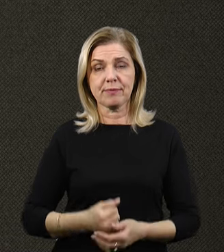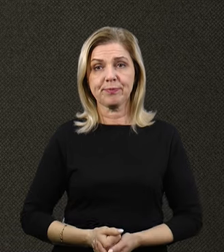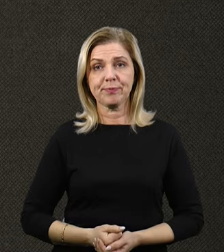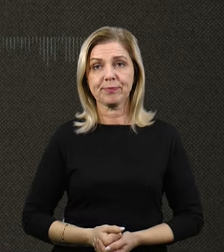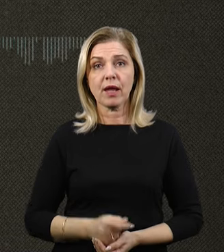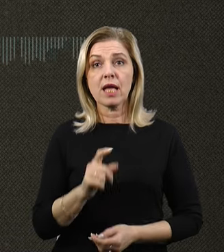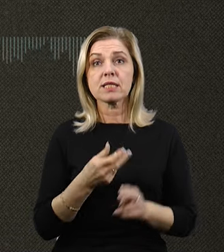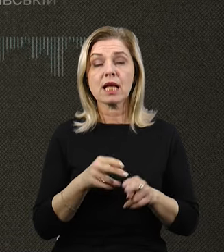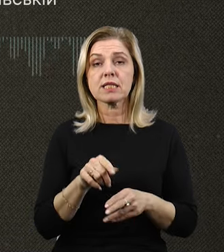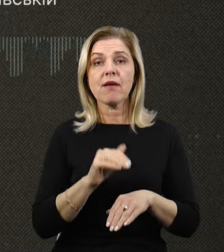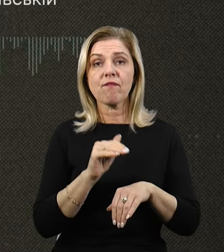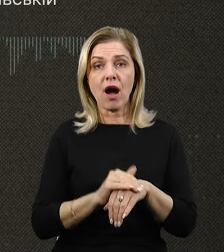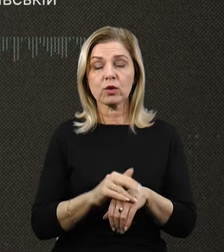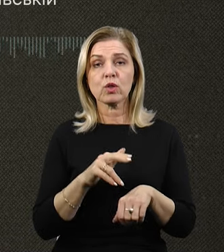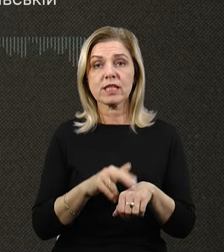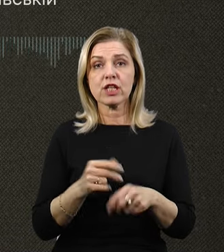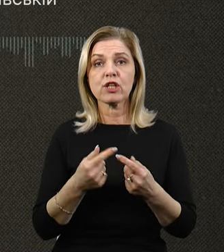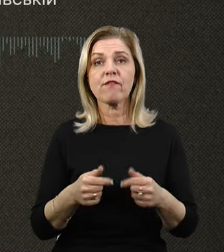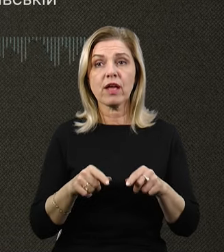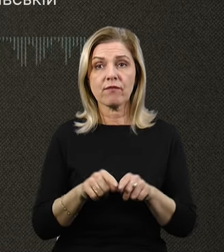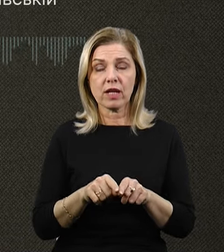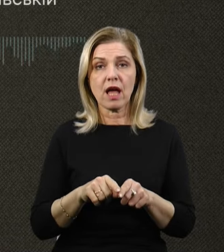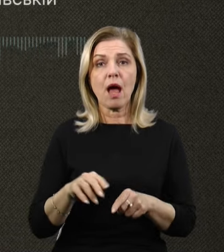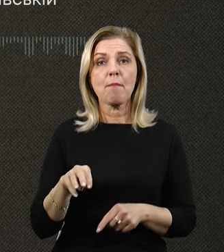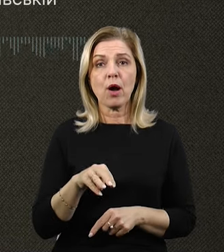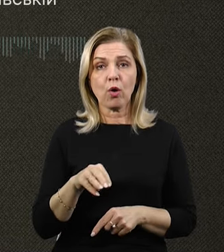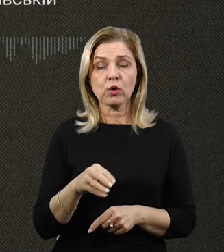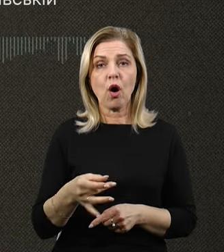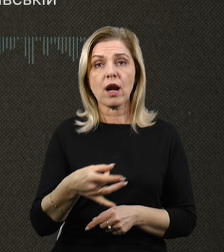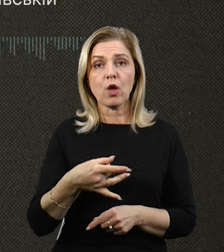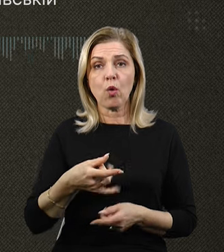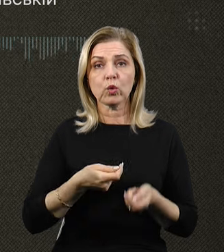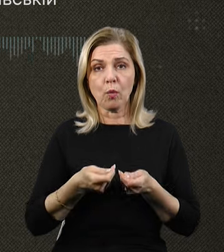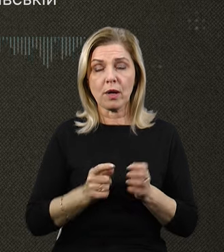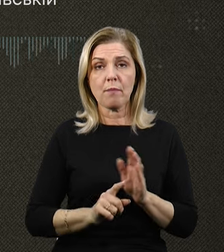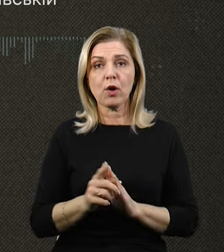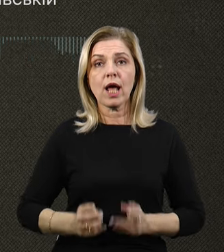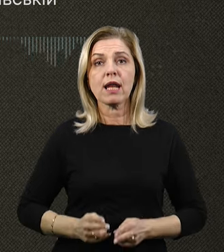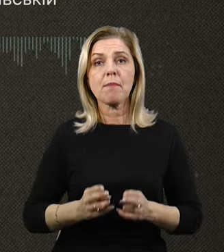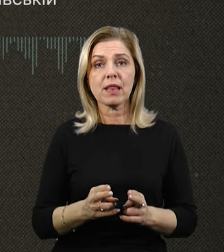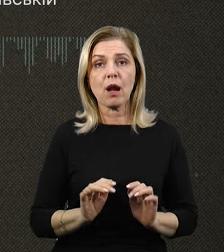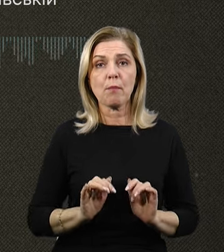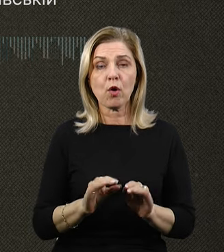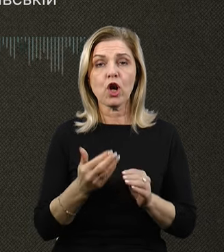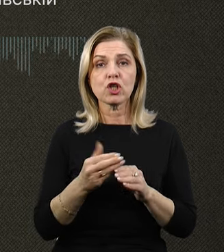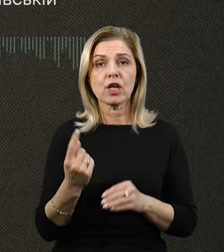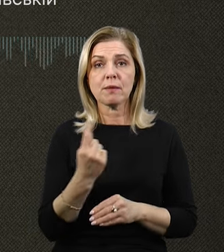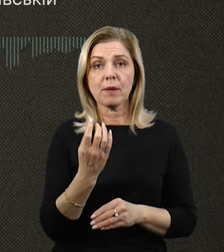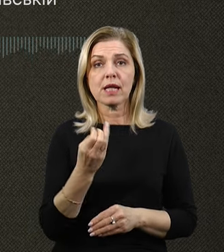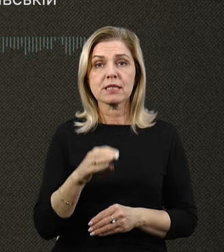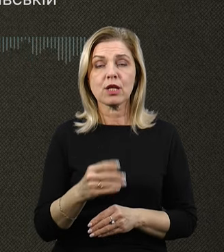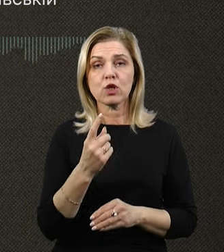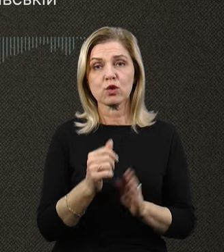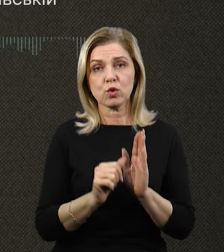За вказаним фактом, слідчі відділення поліції номер один Миколаївського районного управління розпочали кримінальне провадження за частиною першої статті